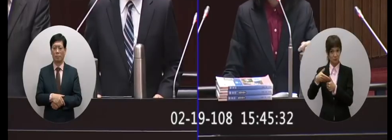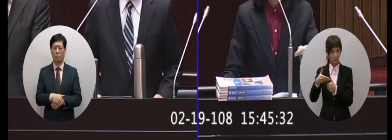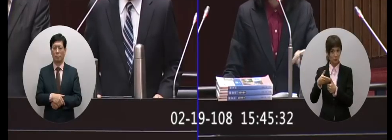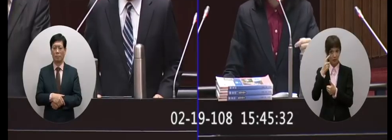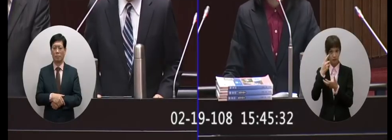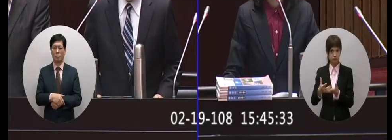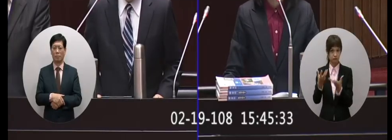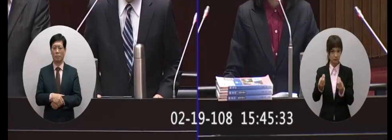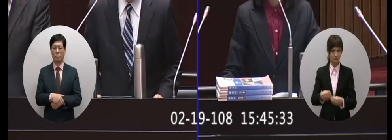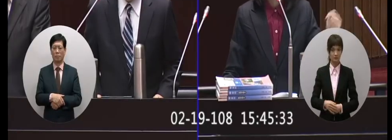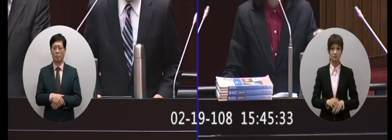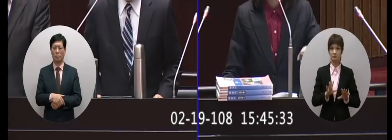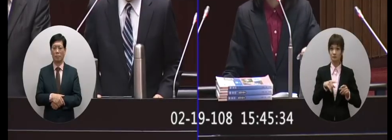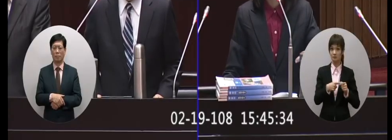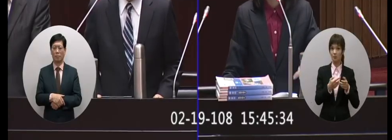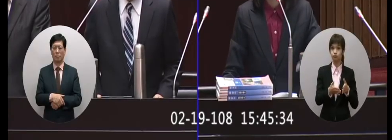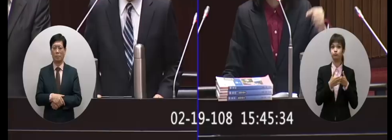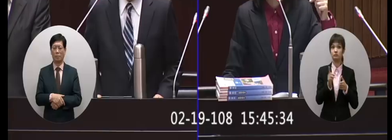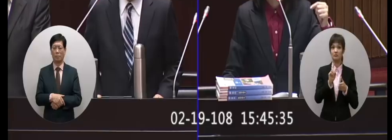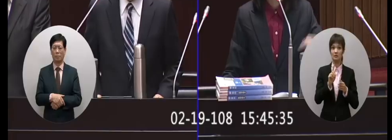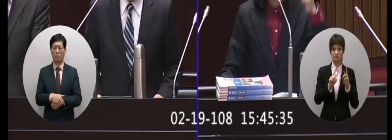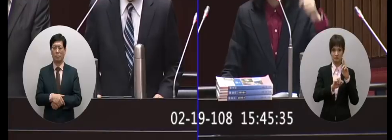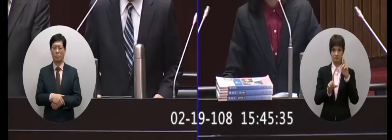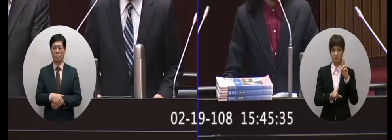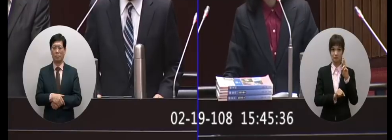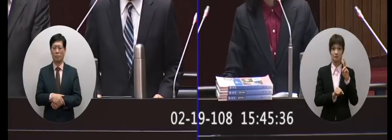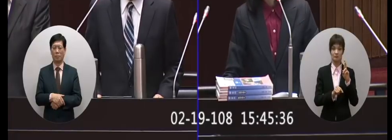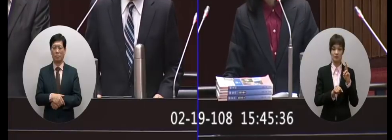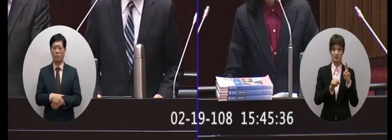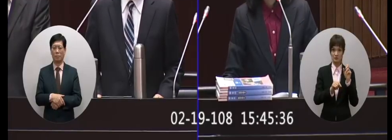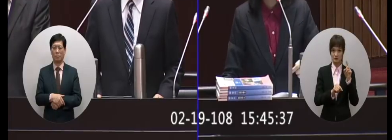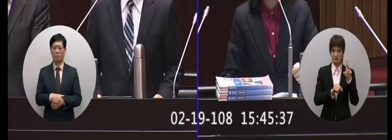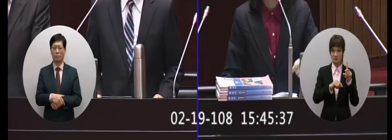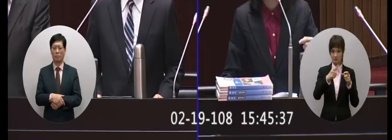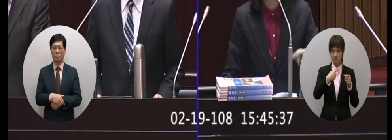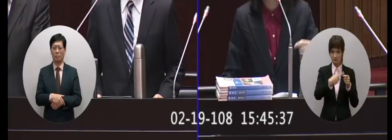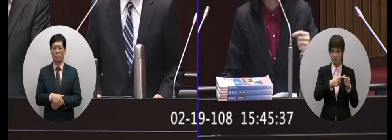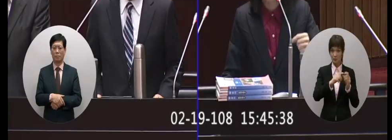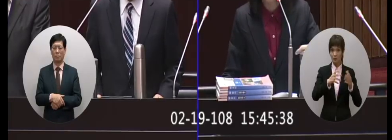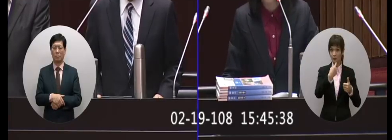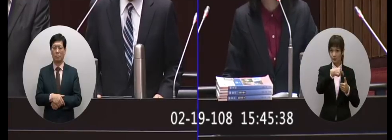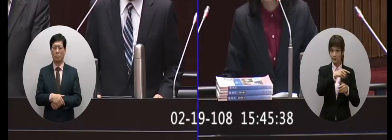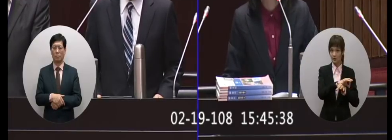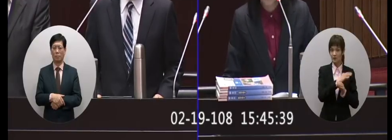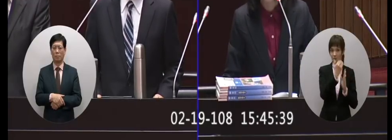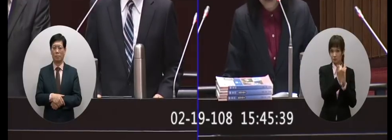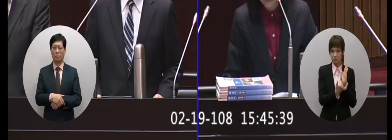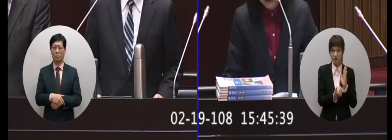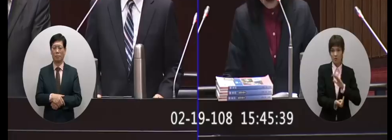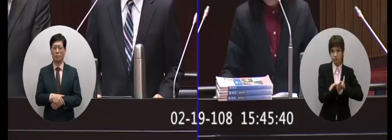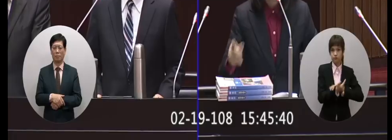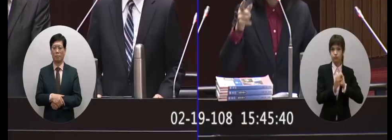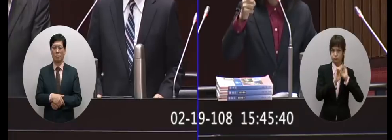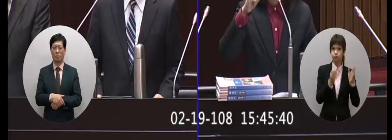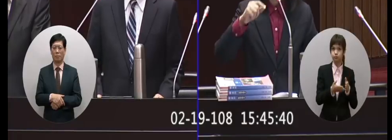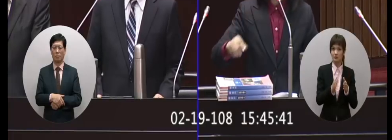今年最重要就是什麼就是十二年國教的課綱要上路但是你知道裡面問題有多大嗎